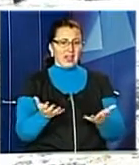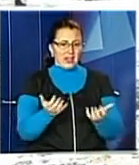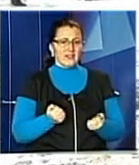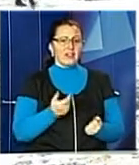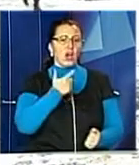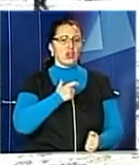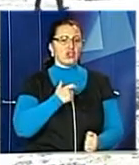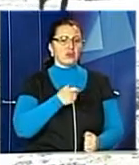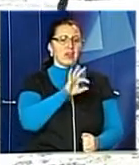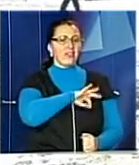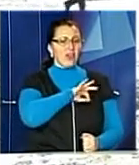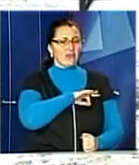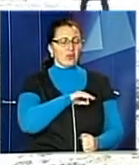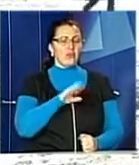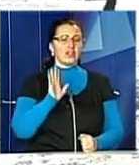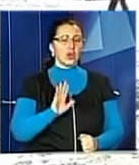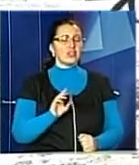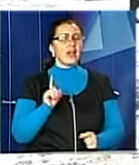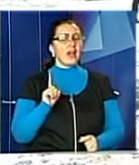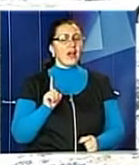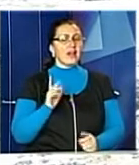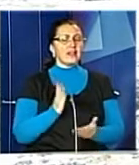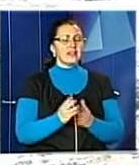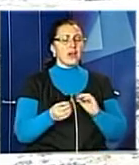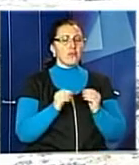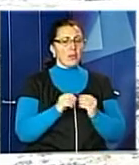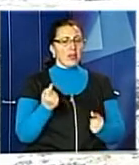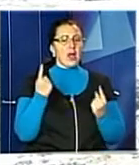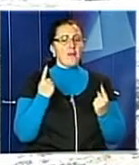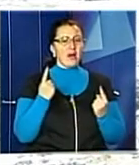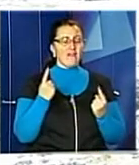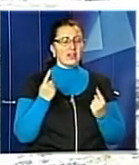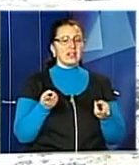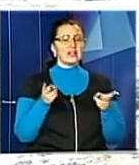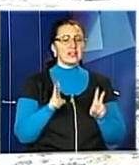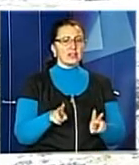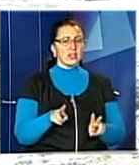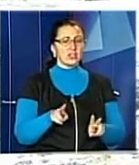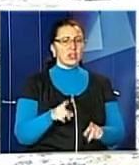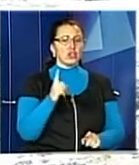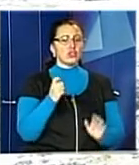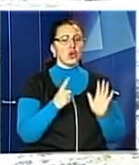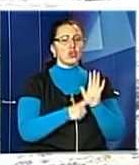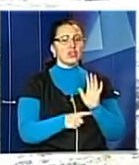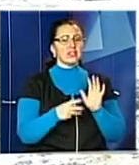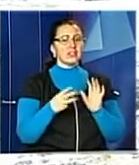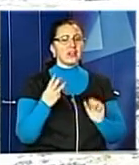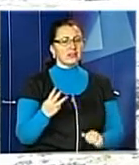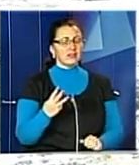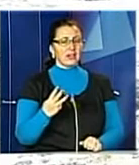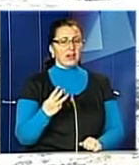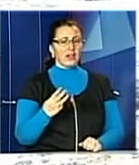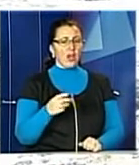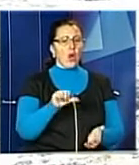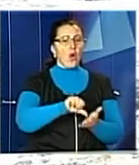дітей. Хоча є на сьогоднішній день велика проблема. Залишається в нас 163 кандидати в усиновлювачі.